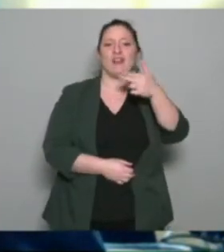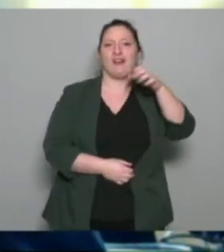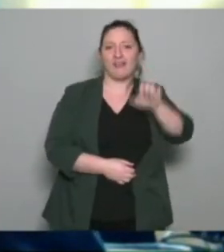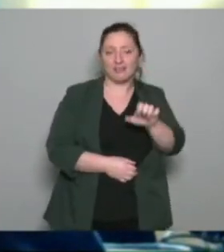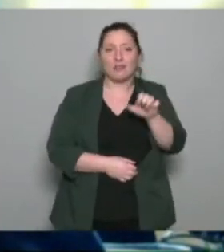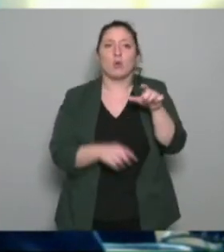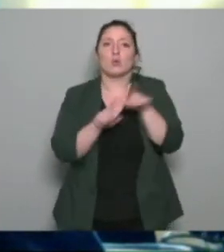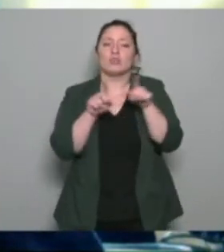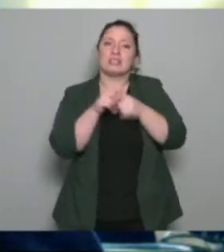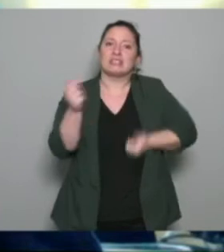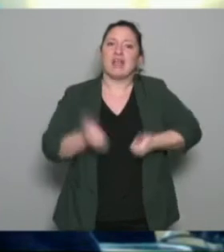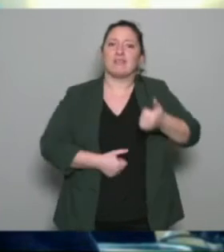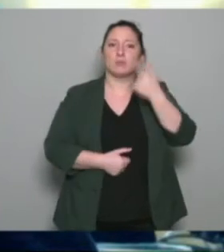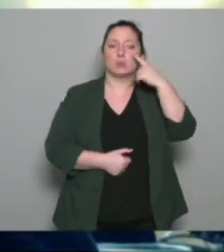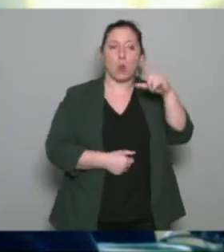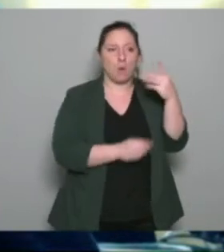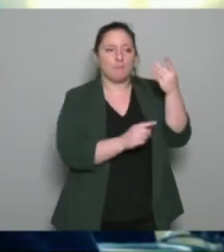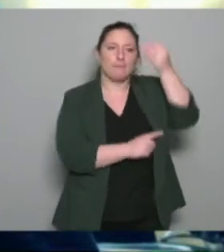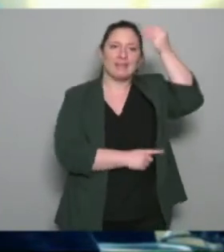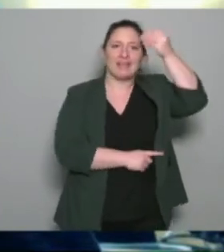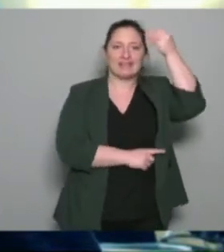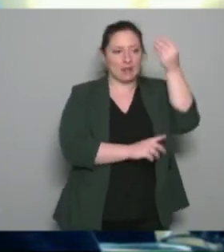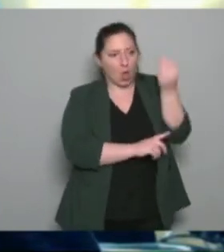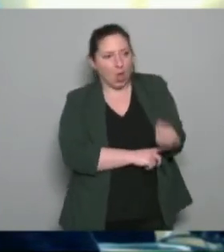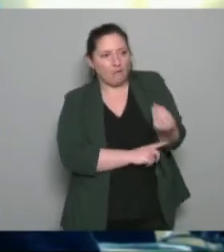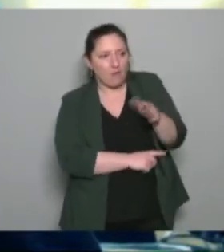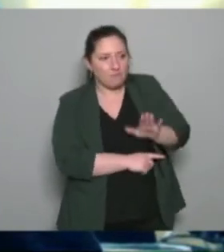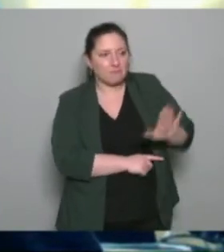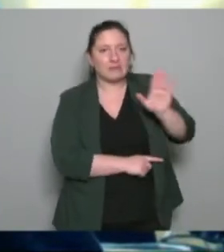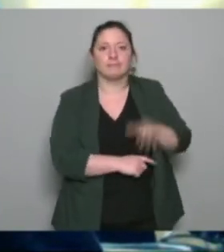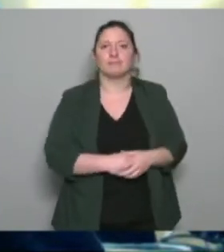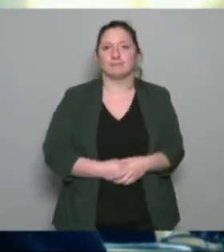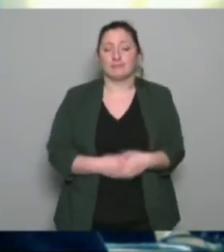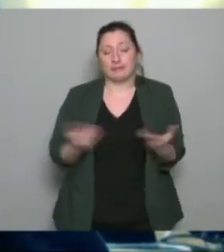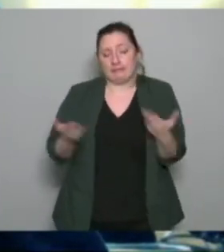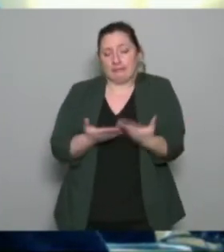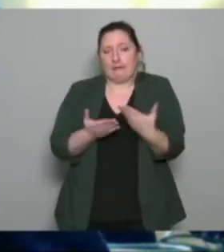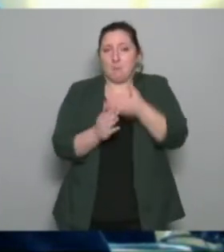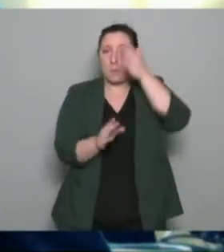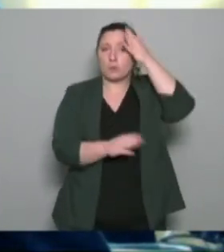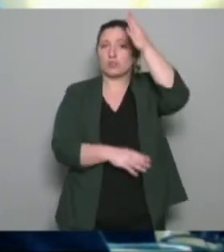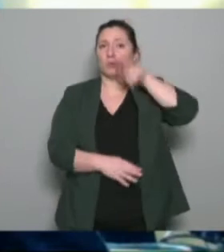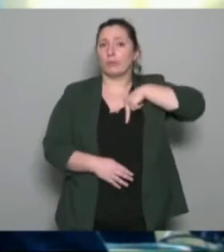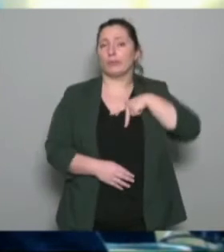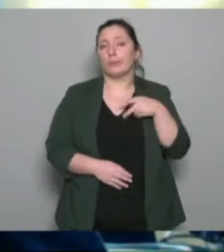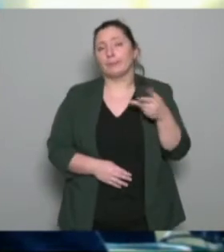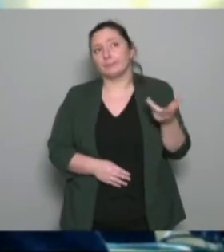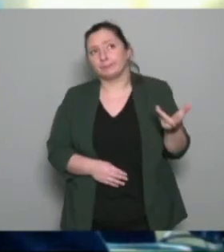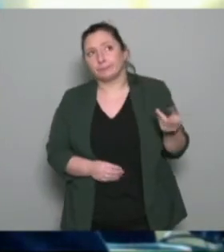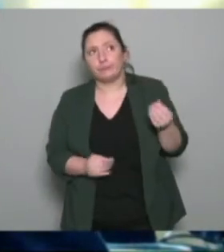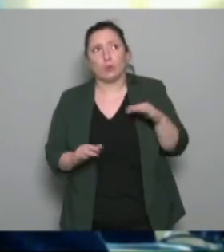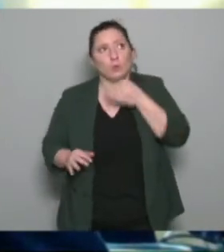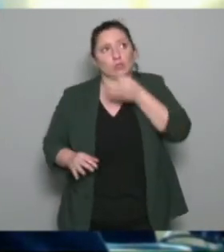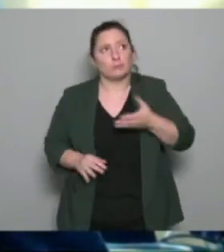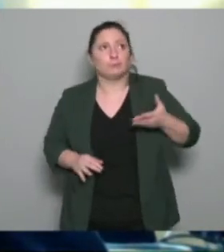'hospitalisation et en fait le projet il est il est comment dirais-je structuré